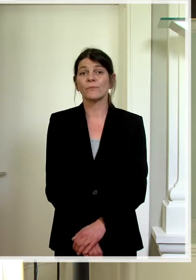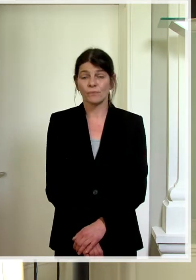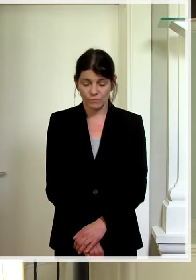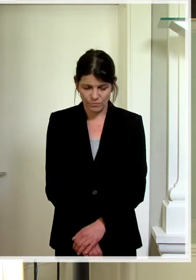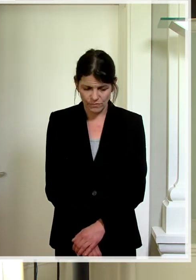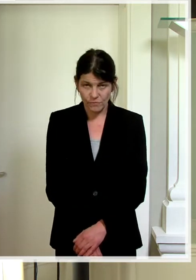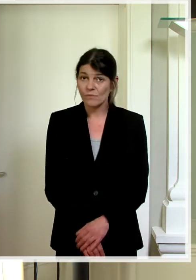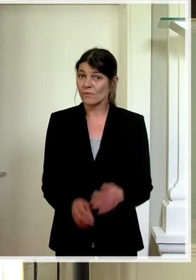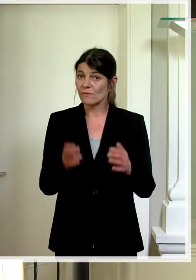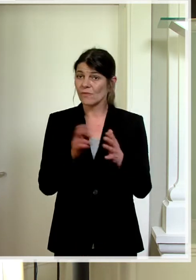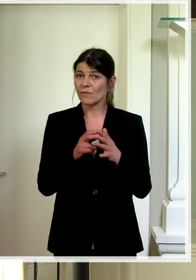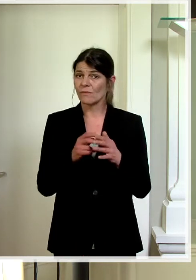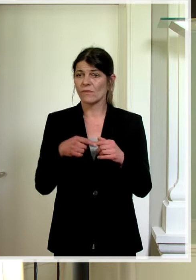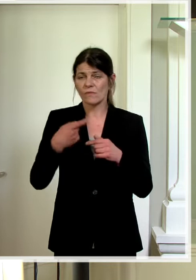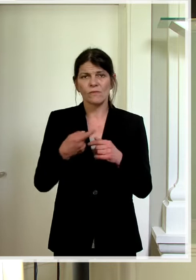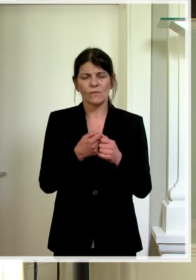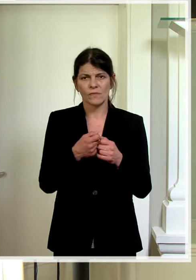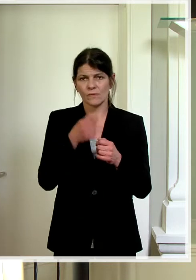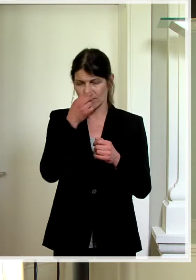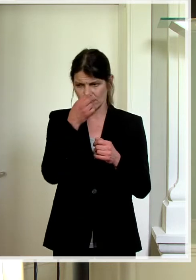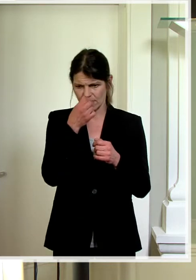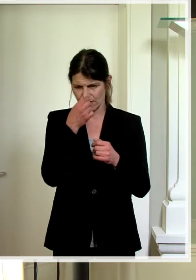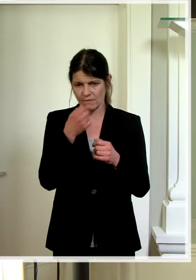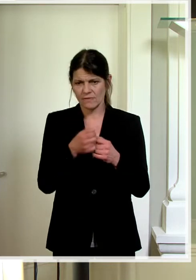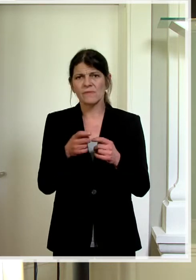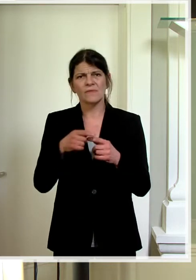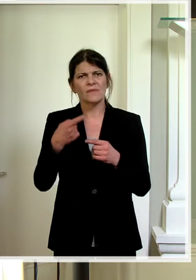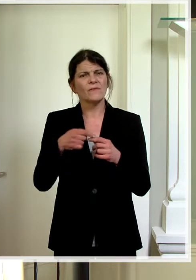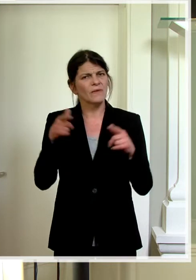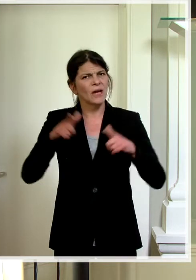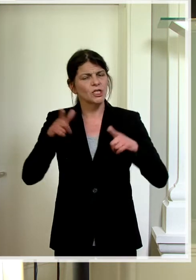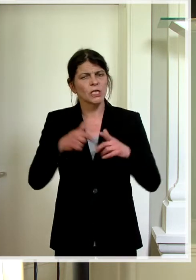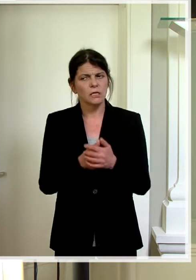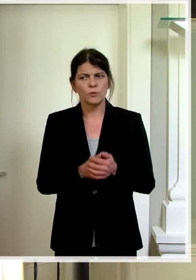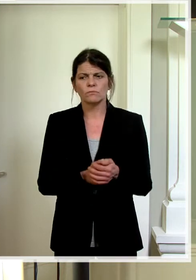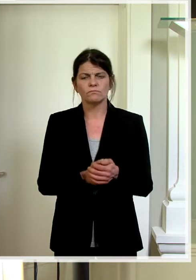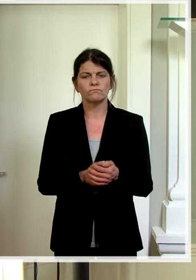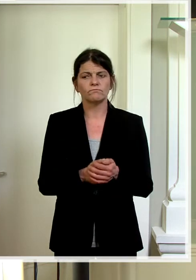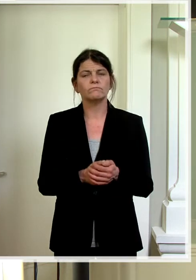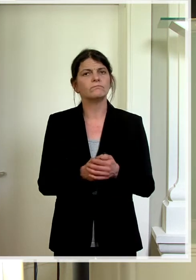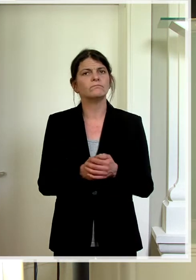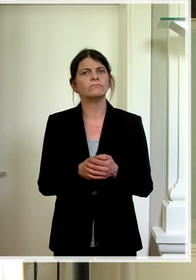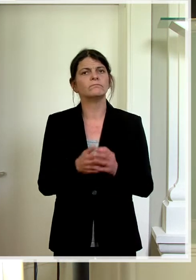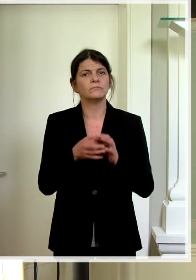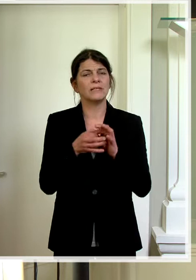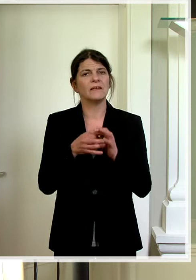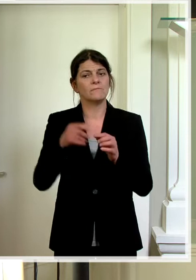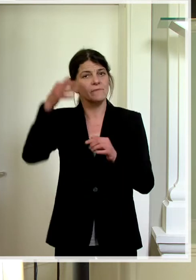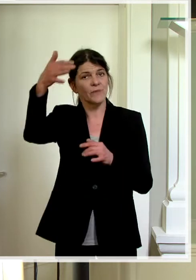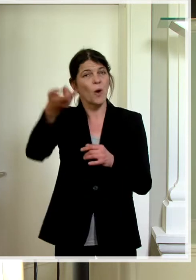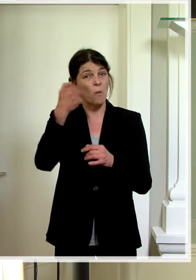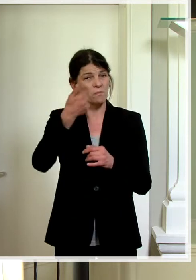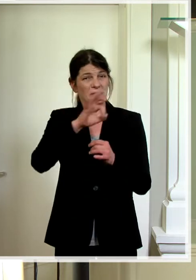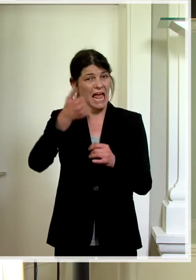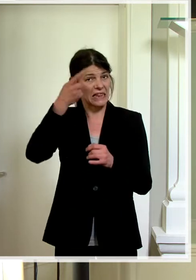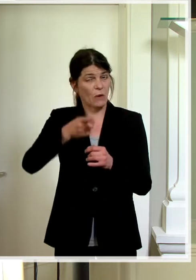Dann noch, um anzuschliessen an die Veranstaltungen, das mit den bis zu 1000